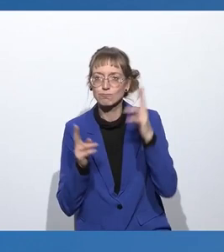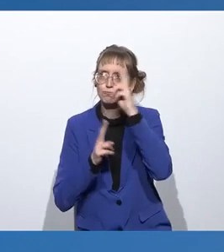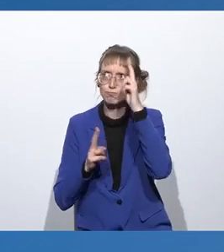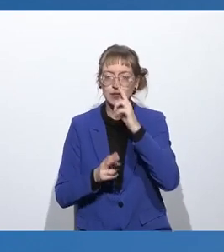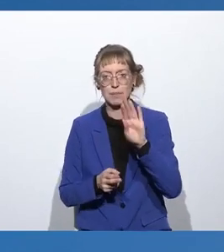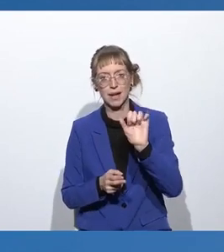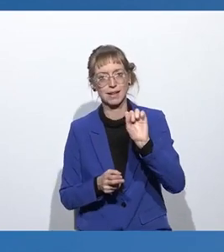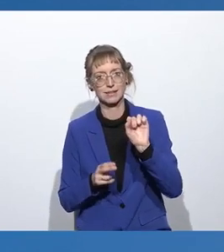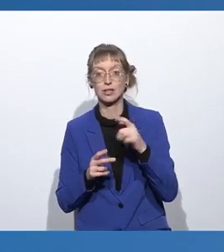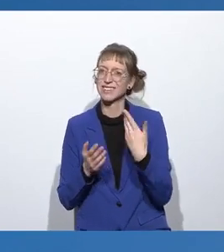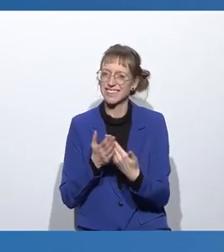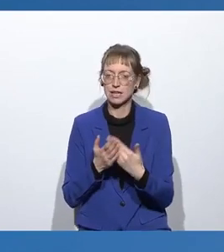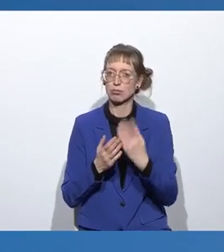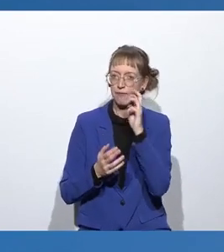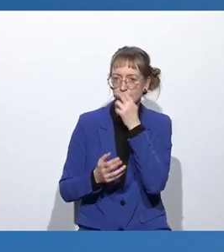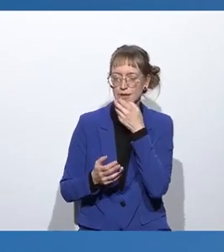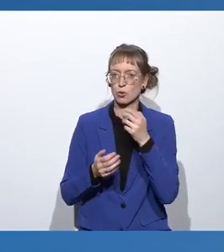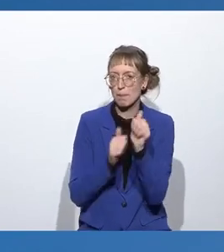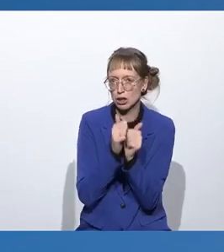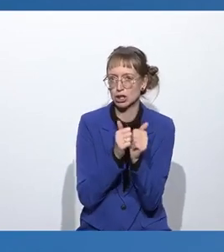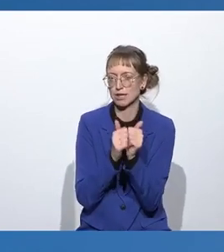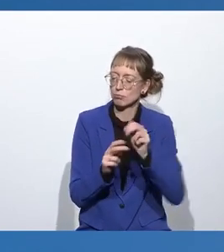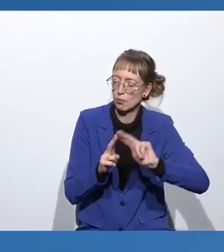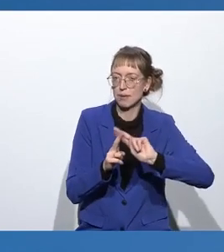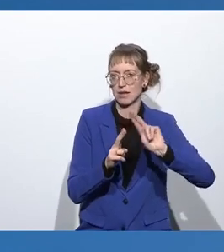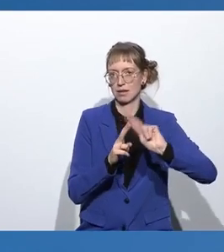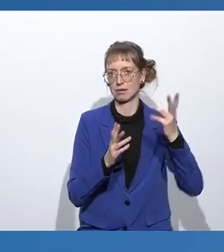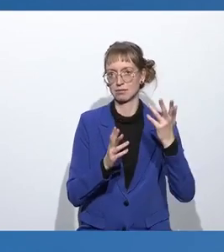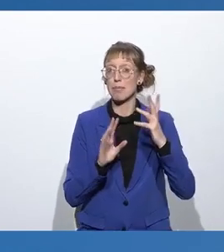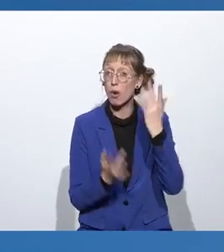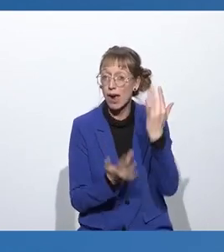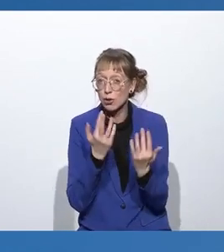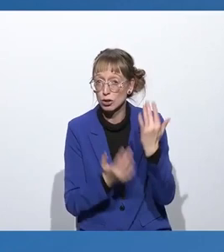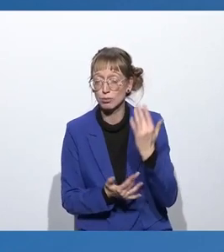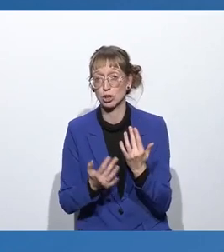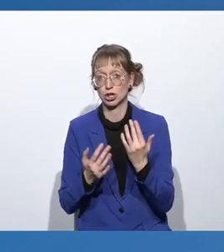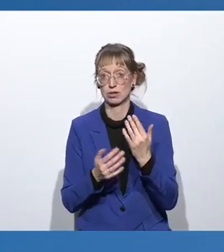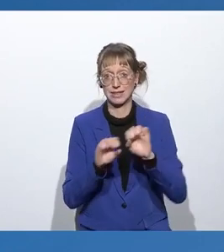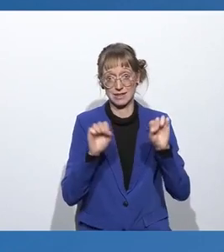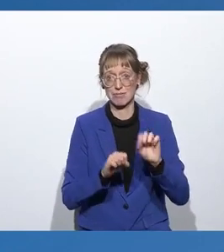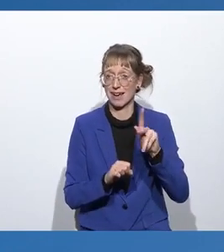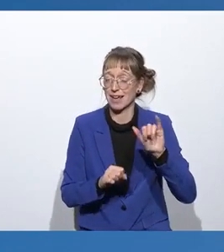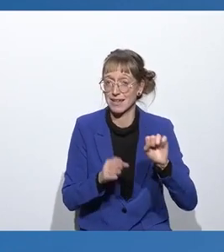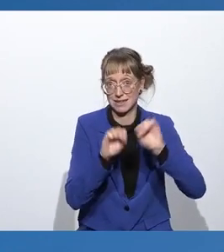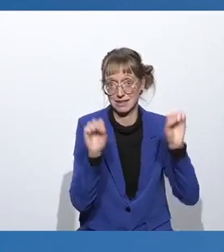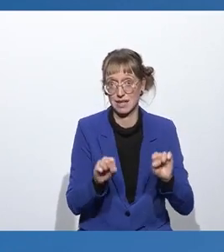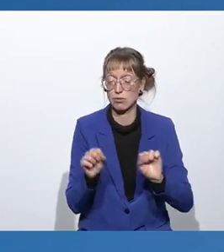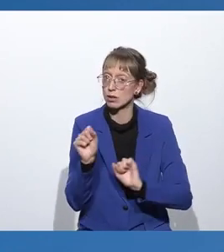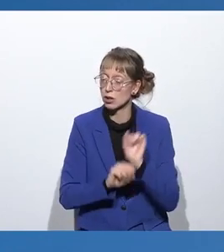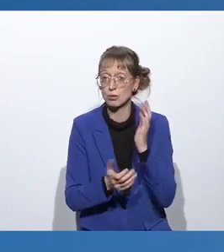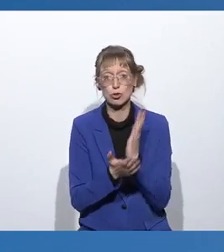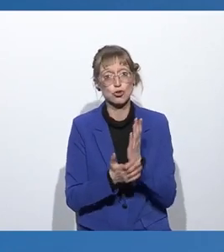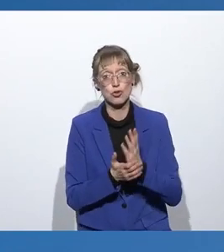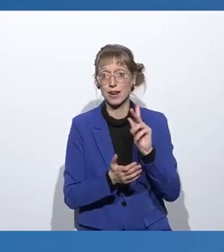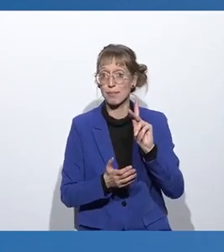zu objektivieren. Das Problem ist nur, dass auch Maschinen, also algorithmische Systeme, KI-Systeme, durchaus Biases und